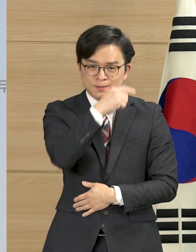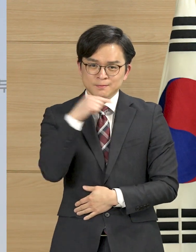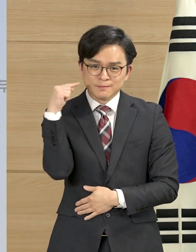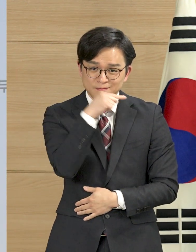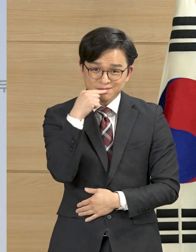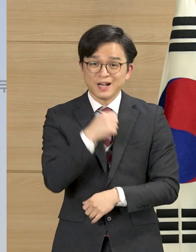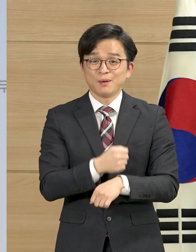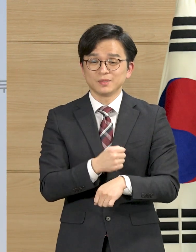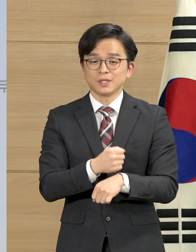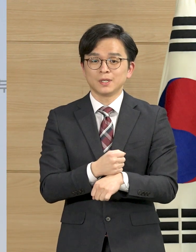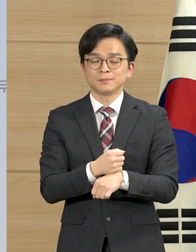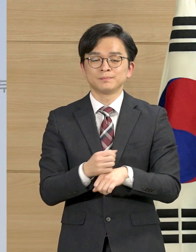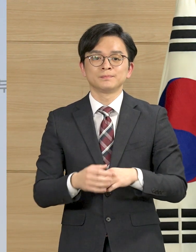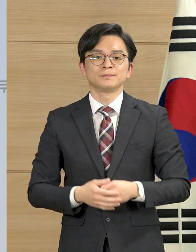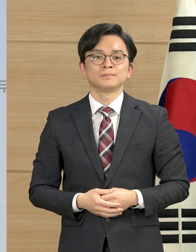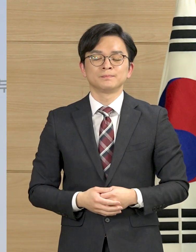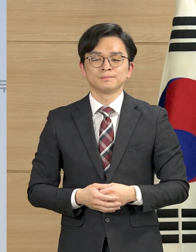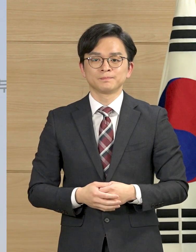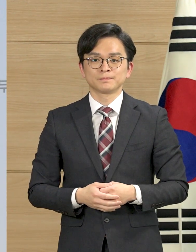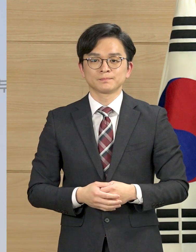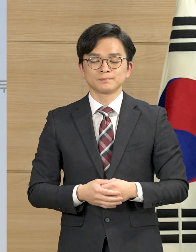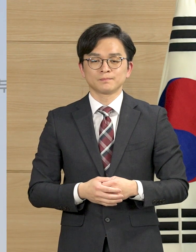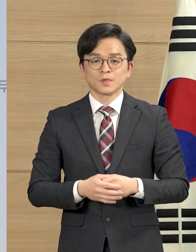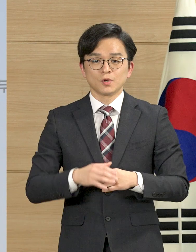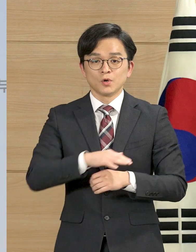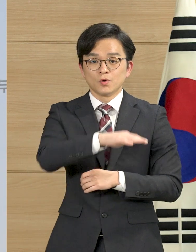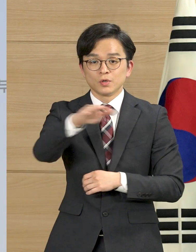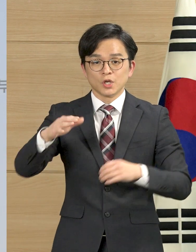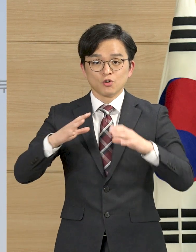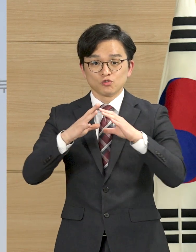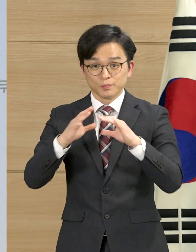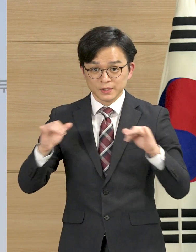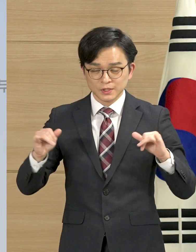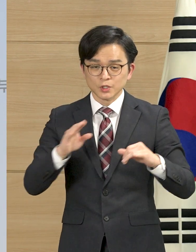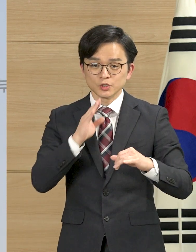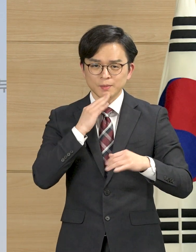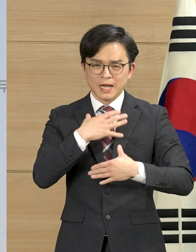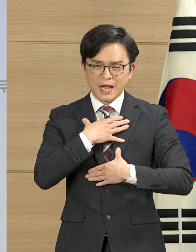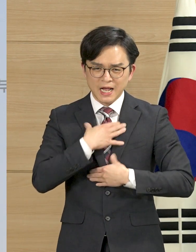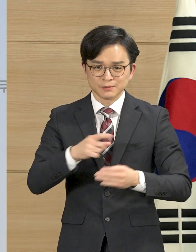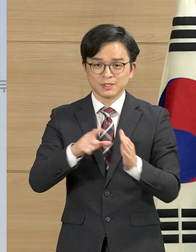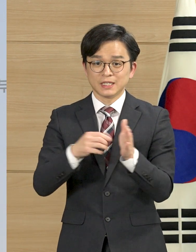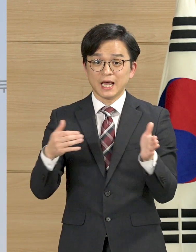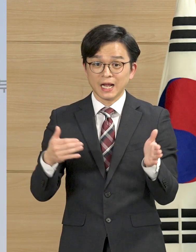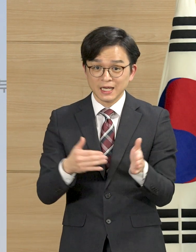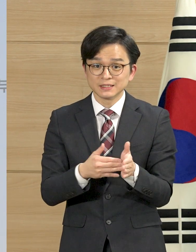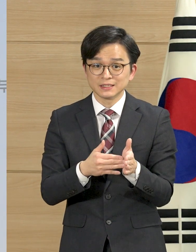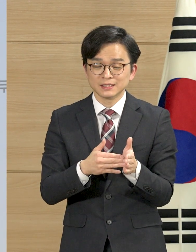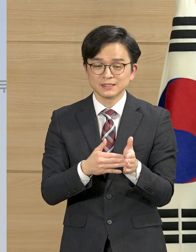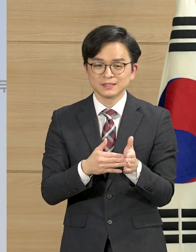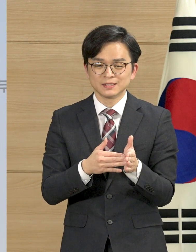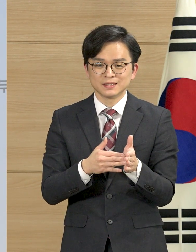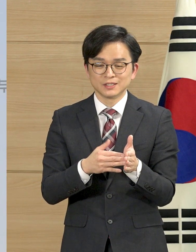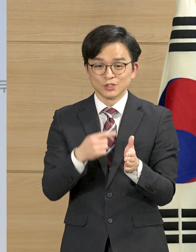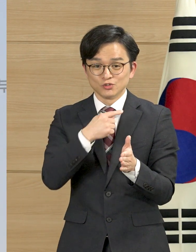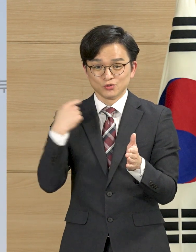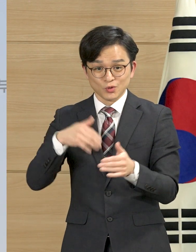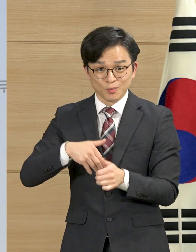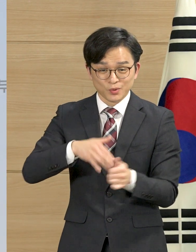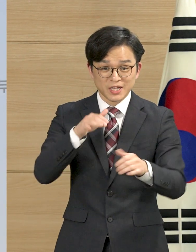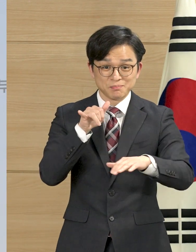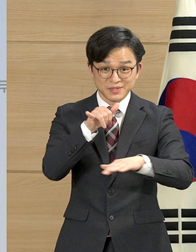혹시라도 있을지 모르는 신종 감염병의 위험으로부터 우리 국민들이 안심하실 수 있도록 이번 임시